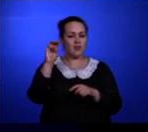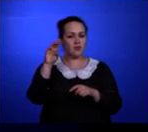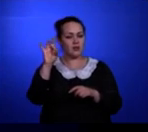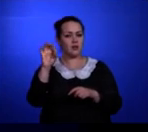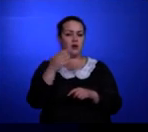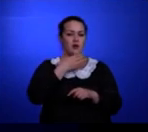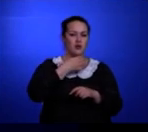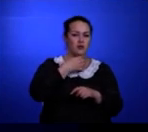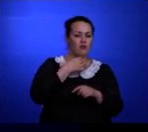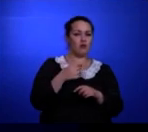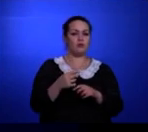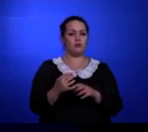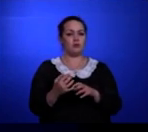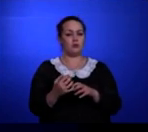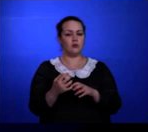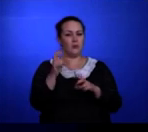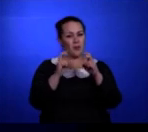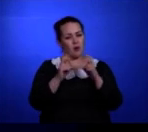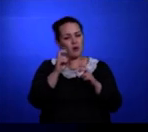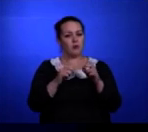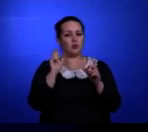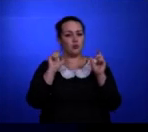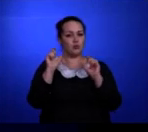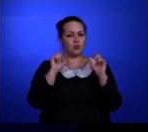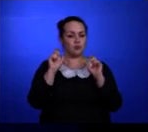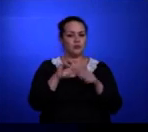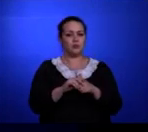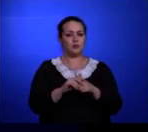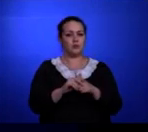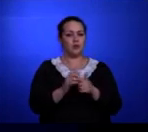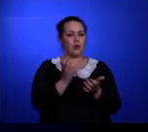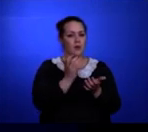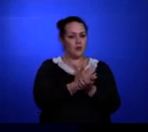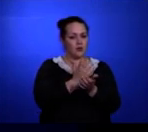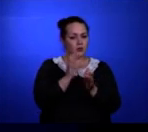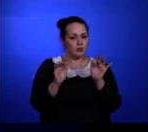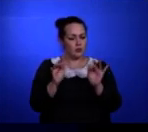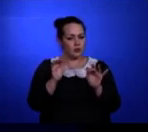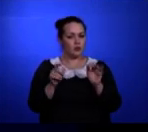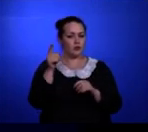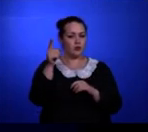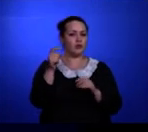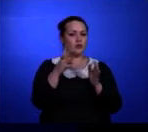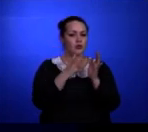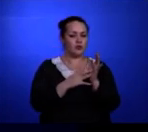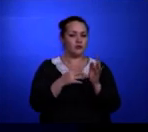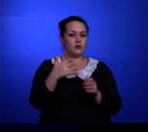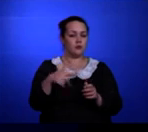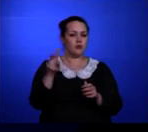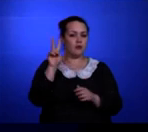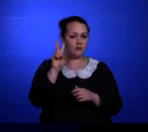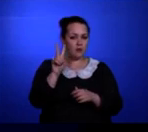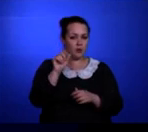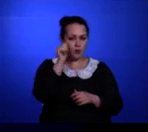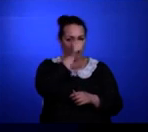сельскохозяйственный институт. Публиковаться он начал в 1952